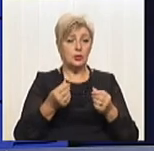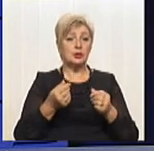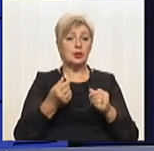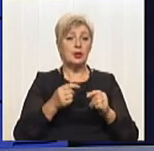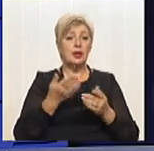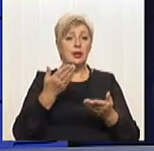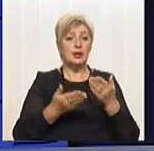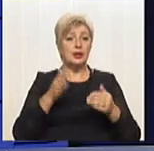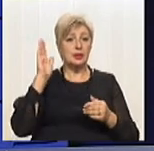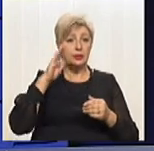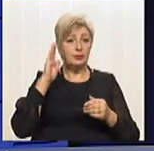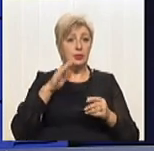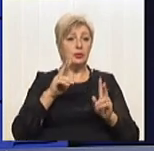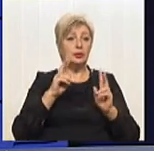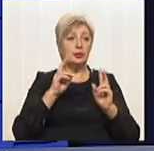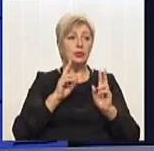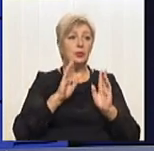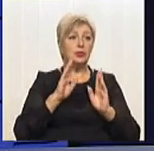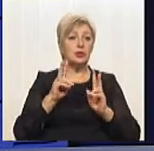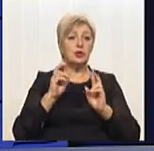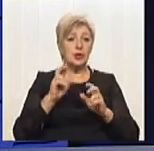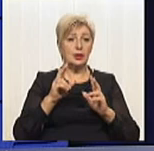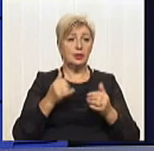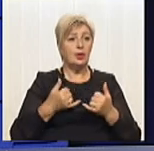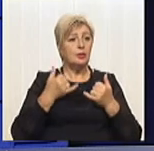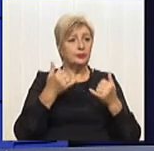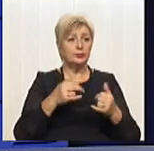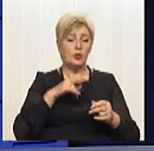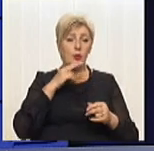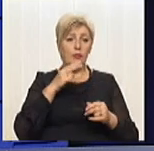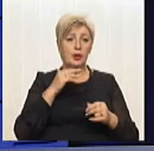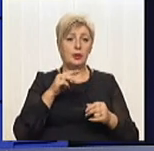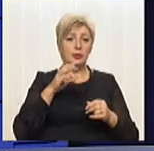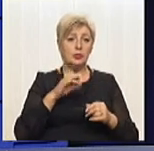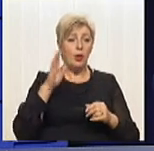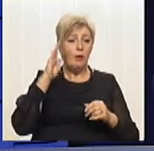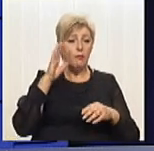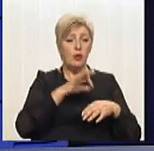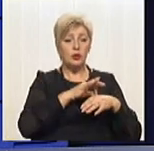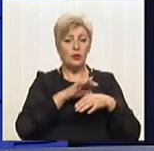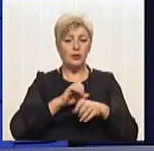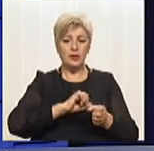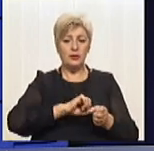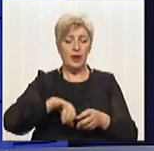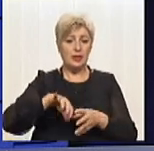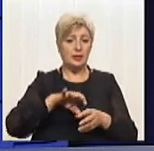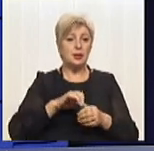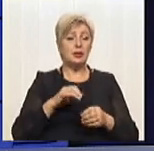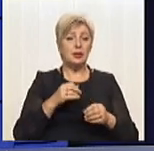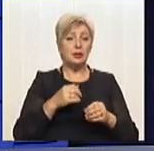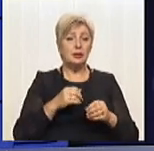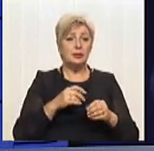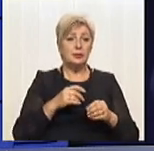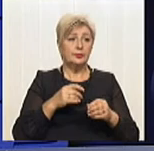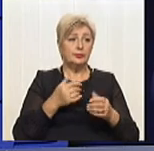водопостачання хоч якось в пріоритеті було, і йому приділяється увага, то потужності водовідведення в нас вже зношені за